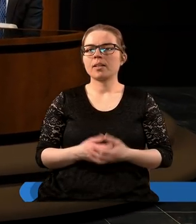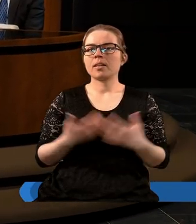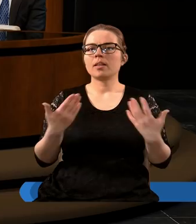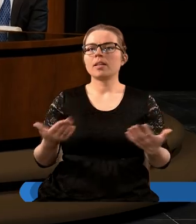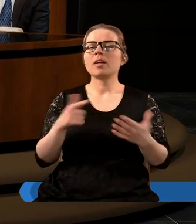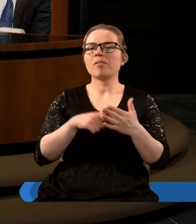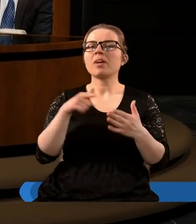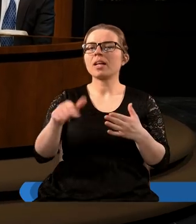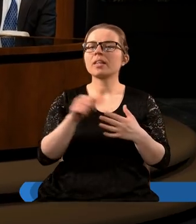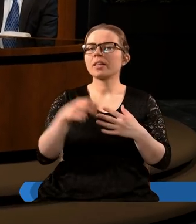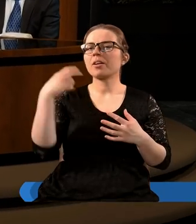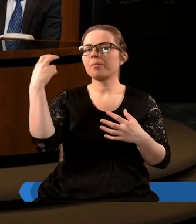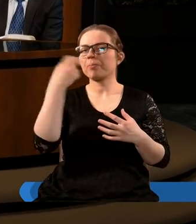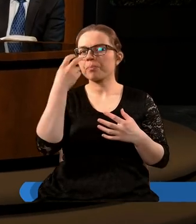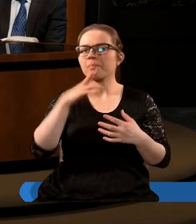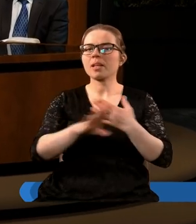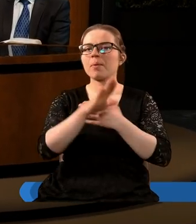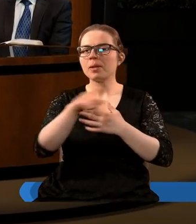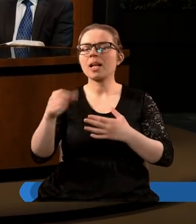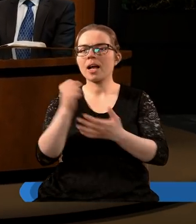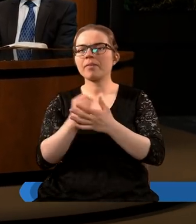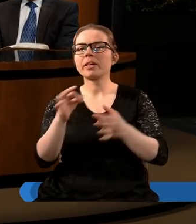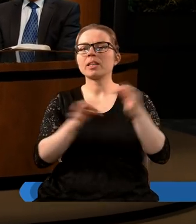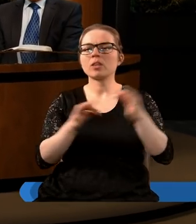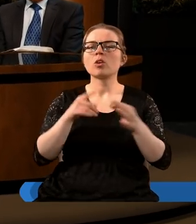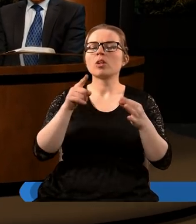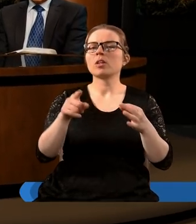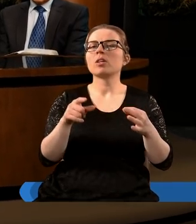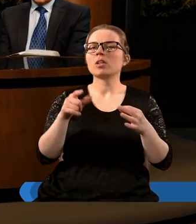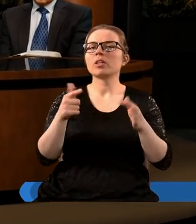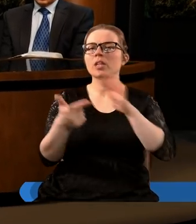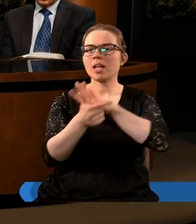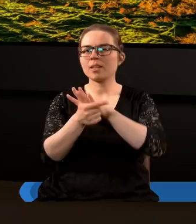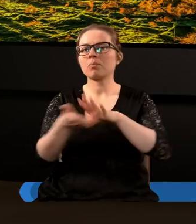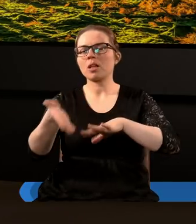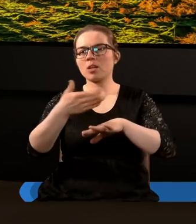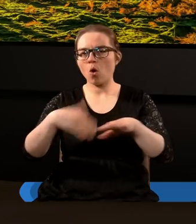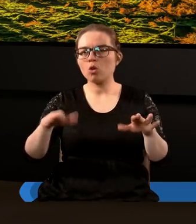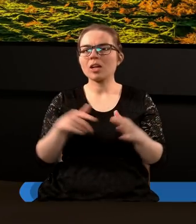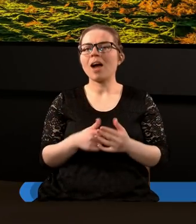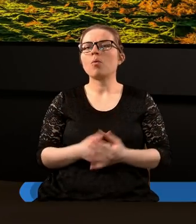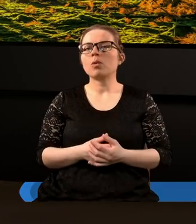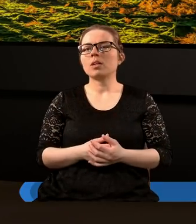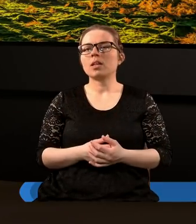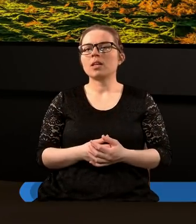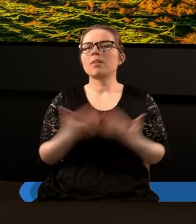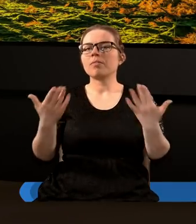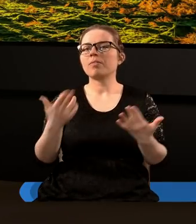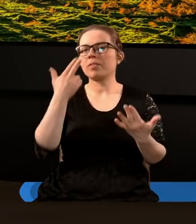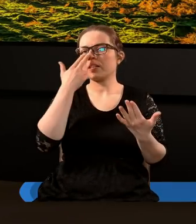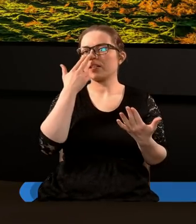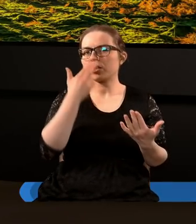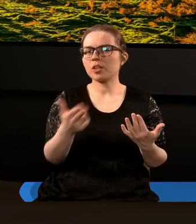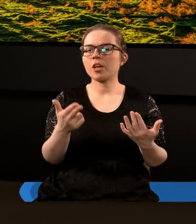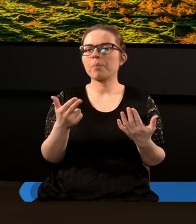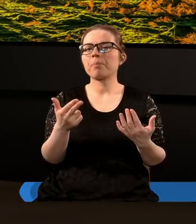No właśnie ciekawe jest w jaki sposób przedstawiona jest ta historia od całego początku tego siedemnastego rozdziału. Widzimy